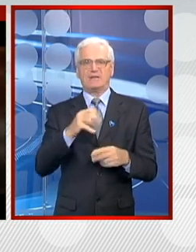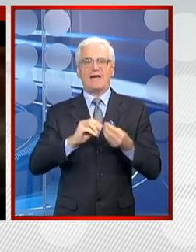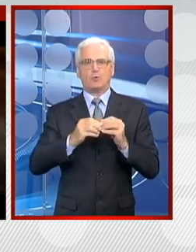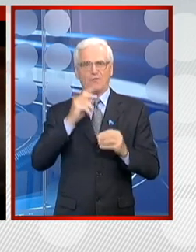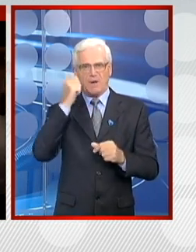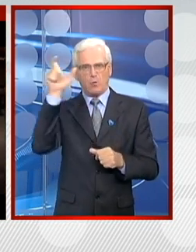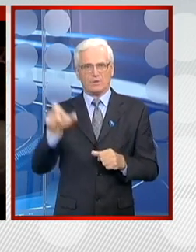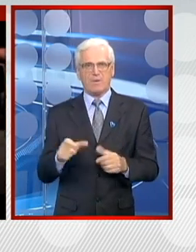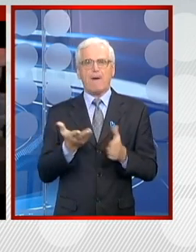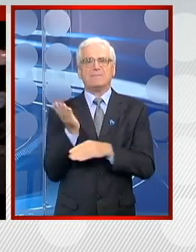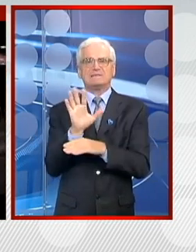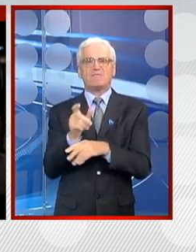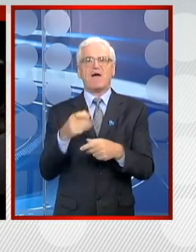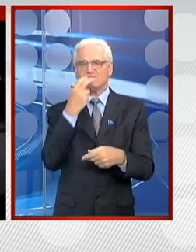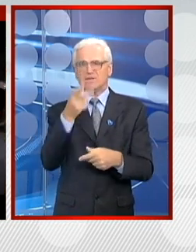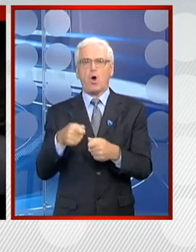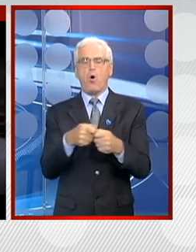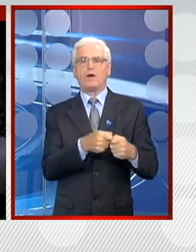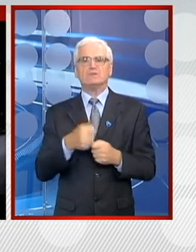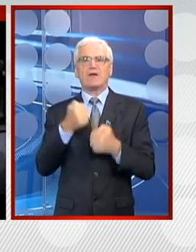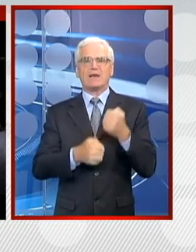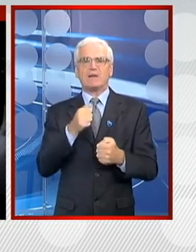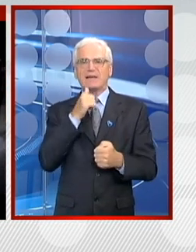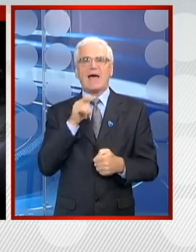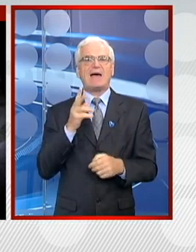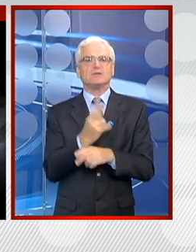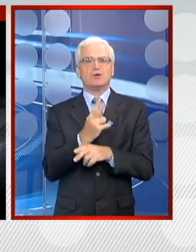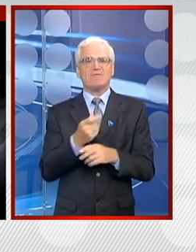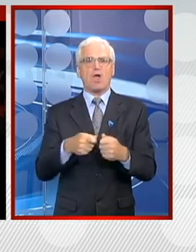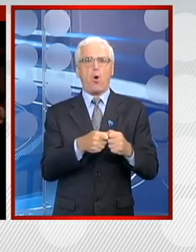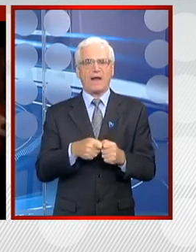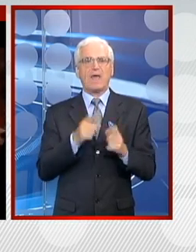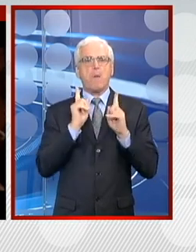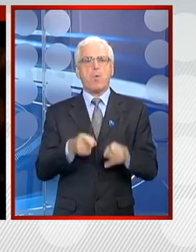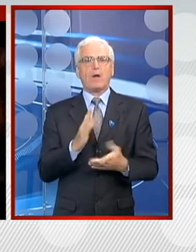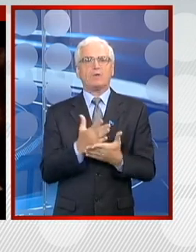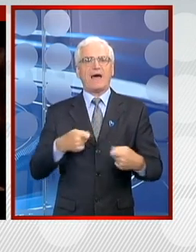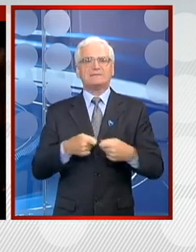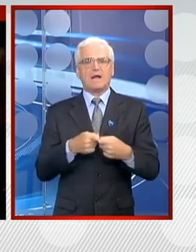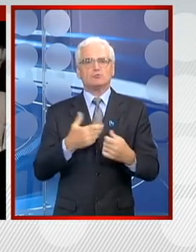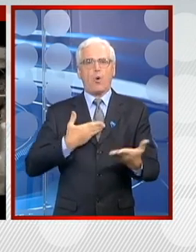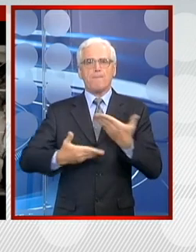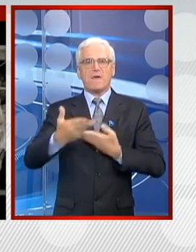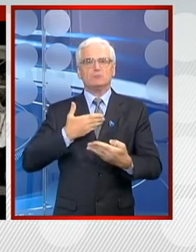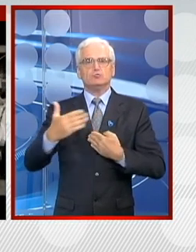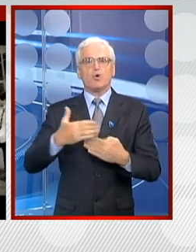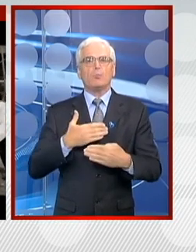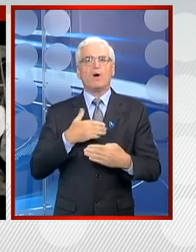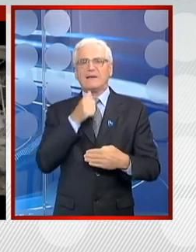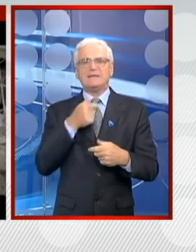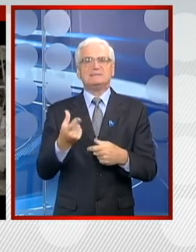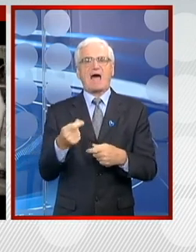trgovine ljudima predstavlja vid organizovanog kriminala i da državni organi moraju da se rađuju i